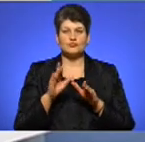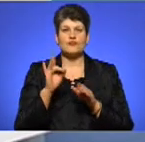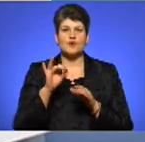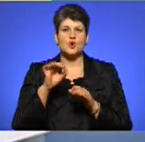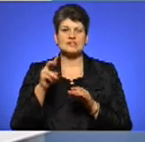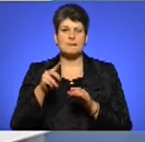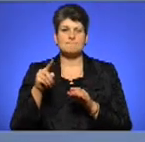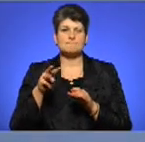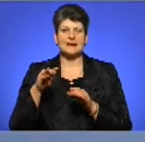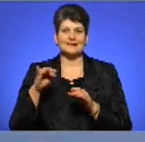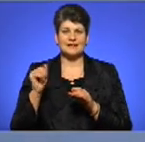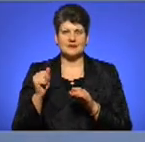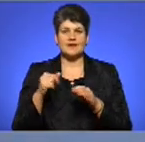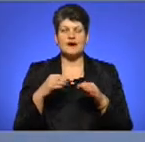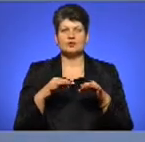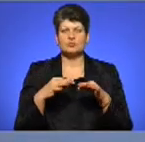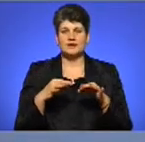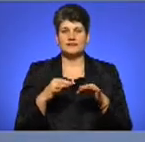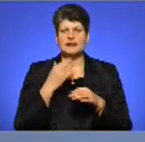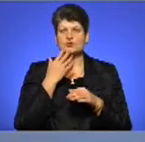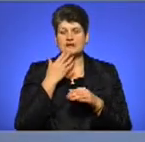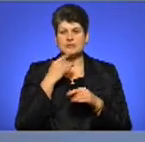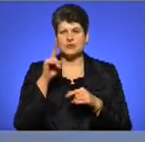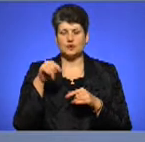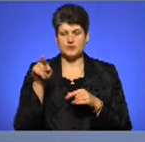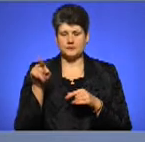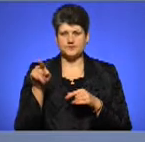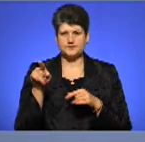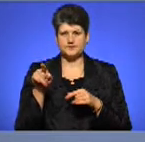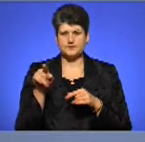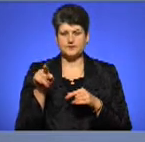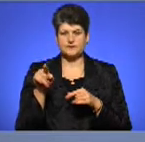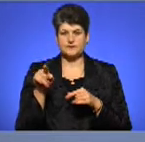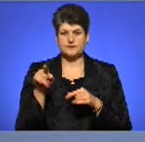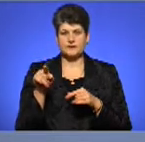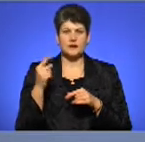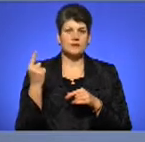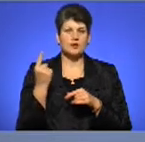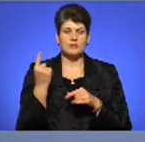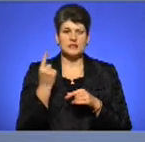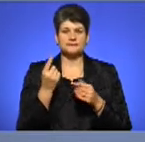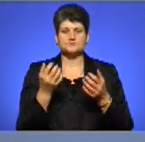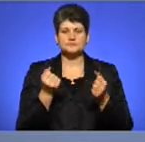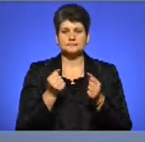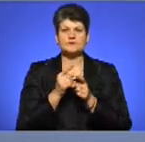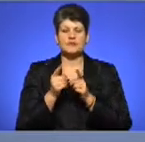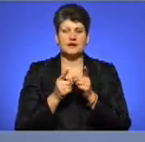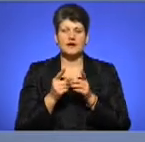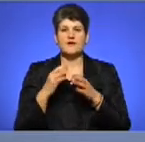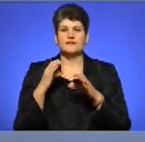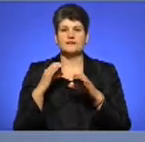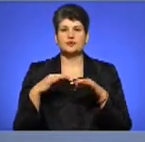іноземних номерах? Зміна. По-перше, ми отримуємо, що автомобілі більше 10 років